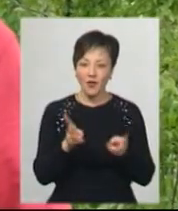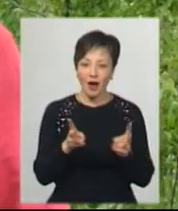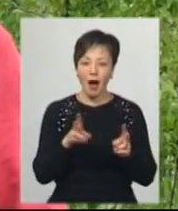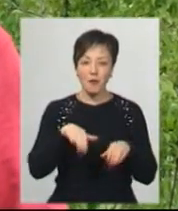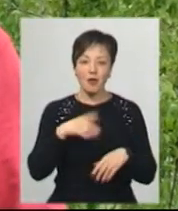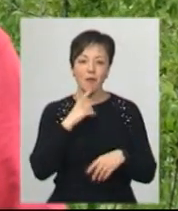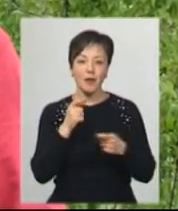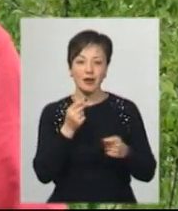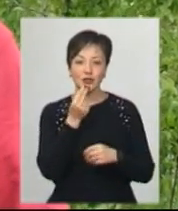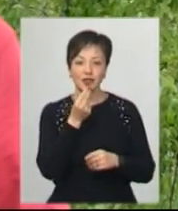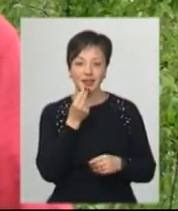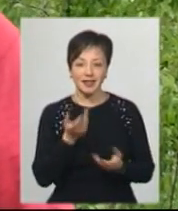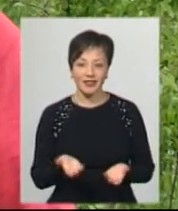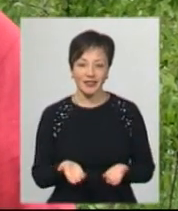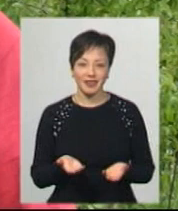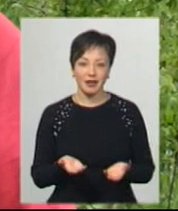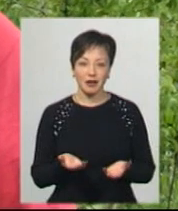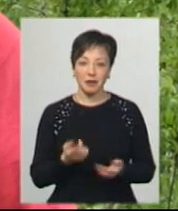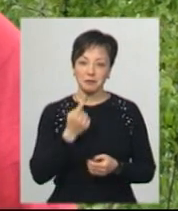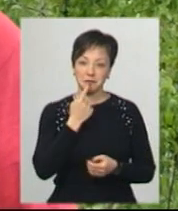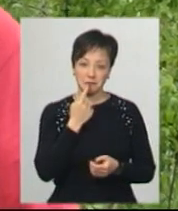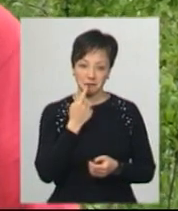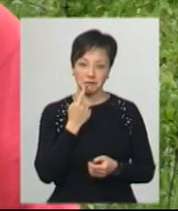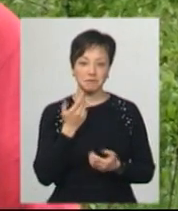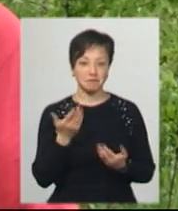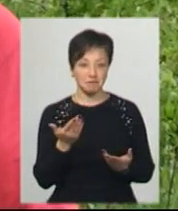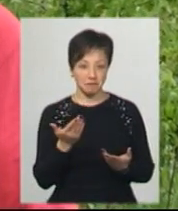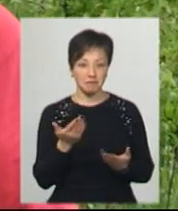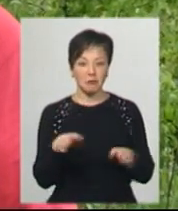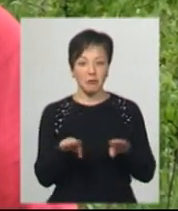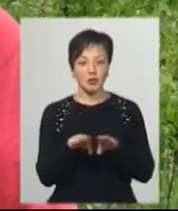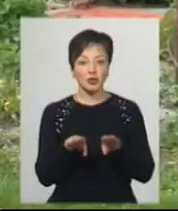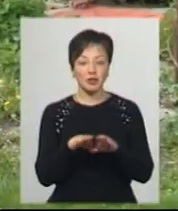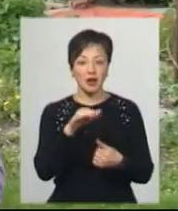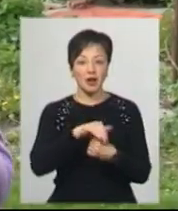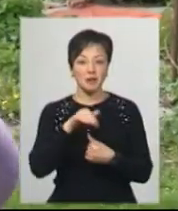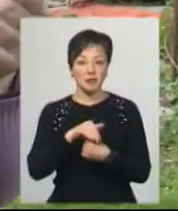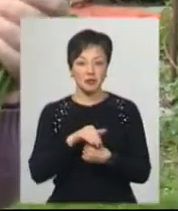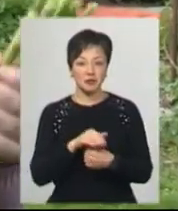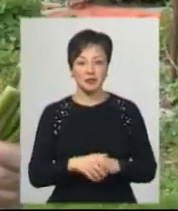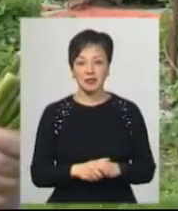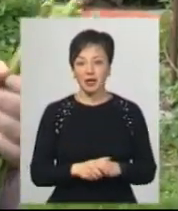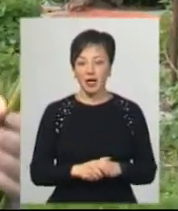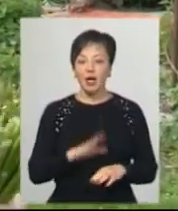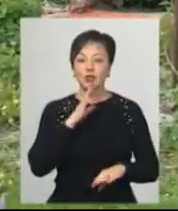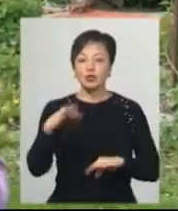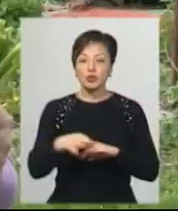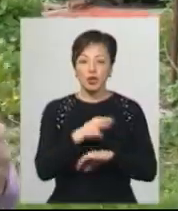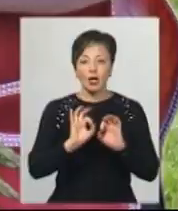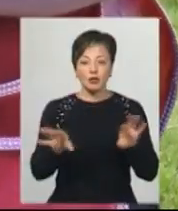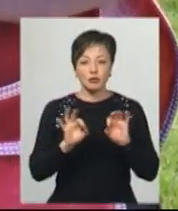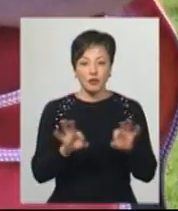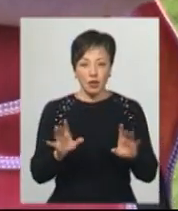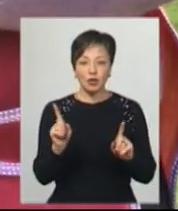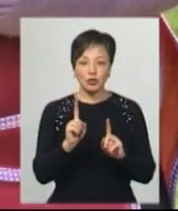а потім обережно їв. Але до рота, а воно, ну, щось подібне до шампіньонів. Дружина Владислава Бігуна-Лідія розповідає,